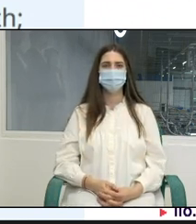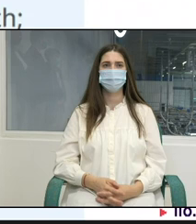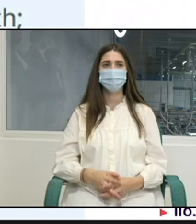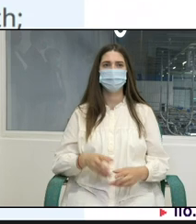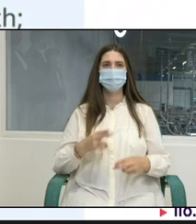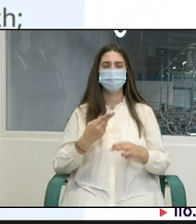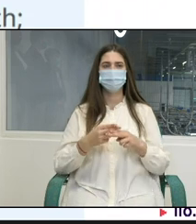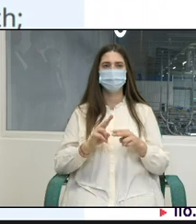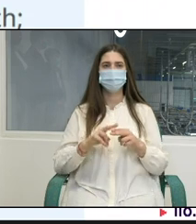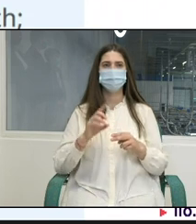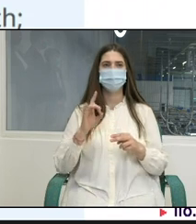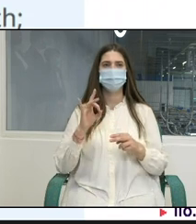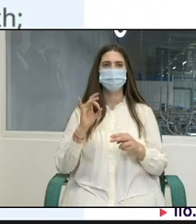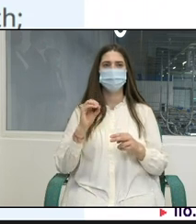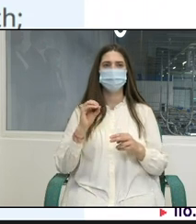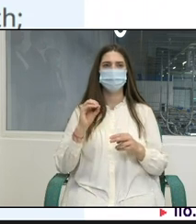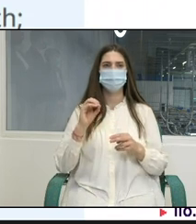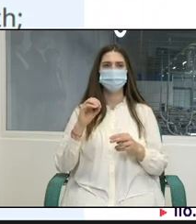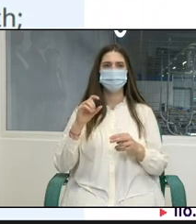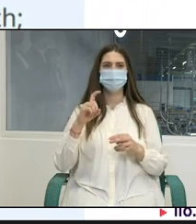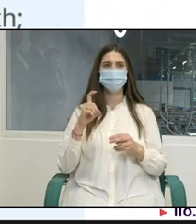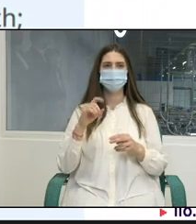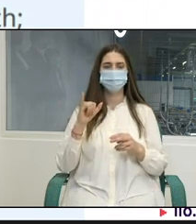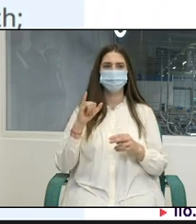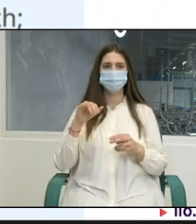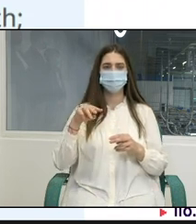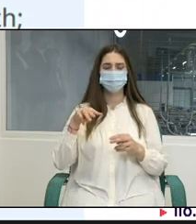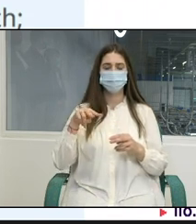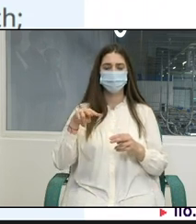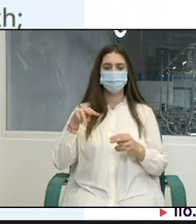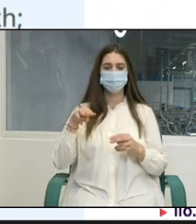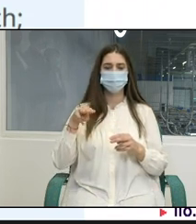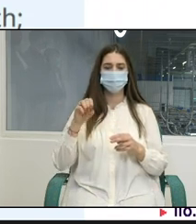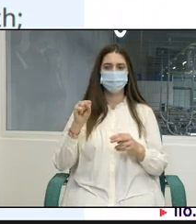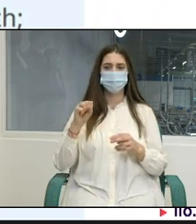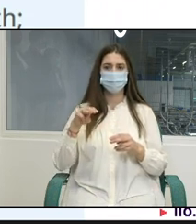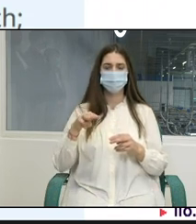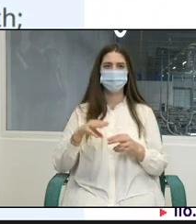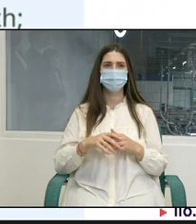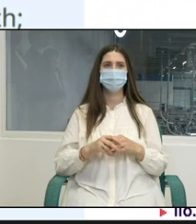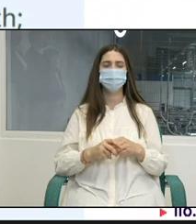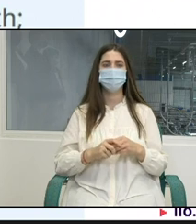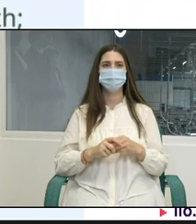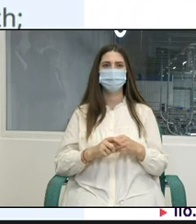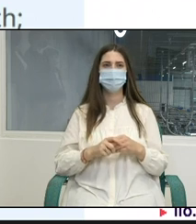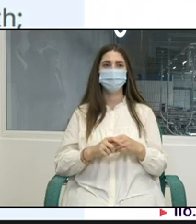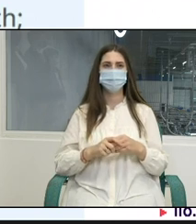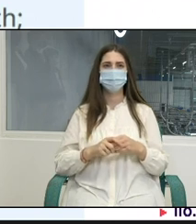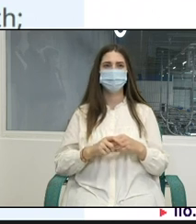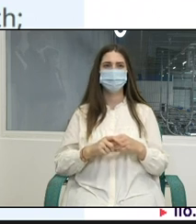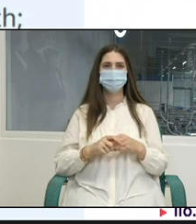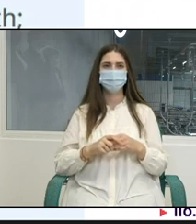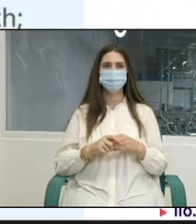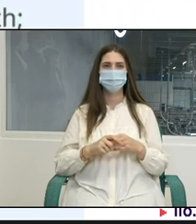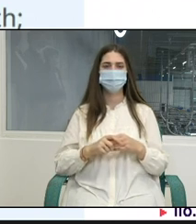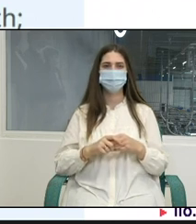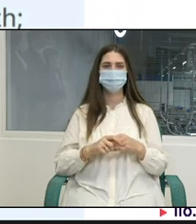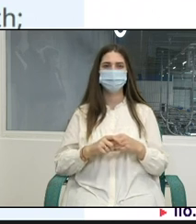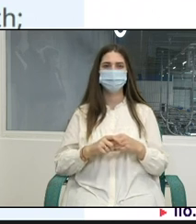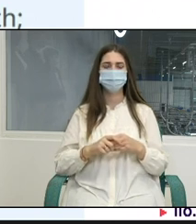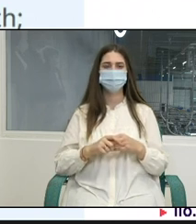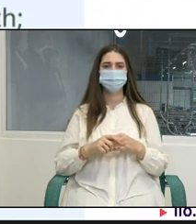rezultatul ce ține de competențe sau sistem de anticipare a necesităților de competențe. Noi de fapt